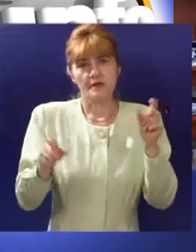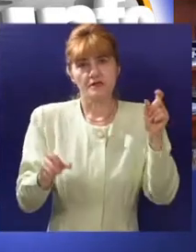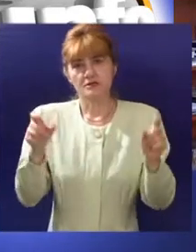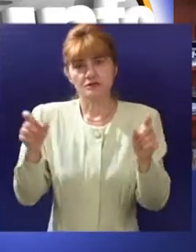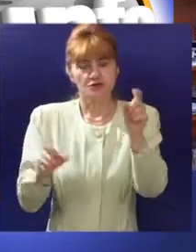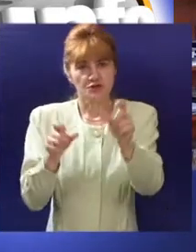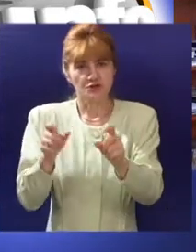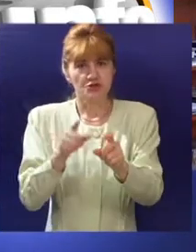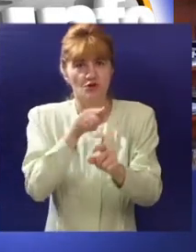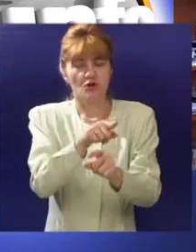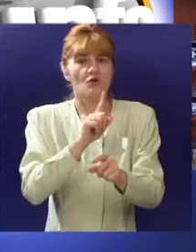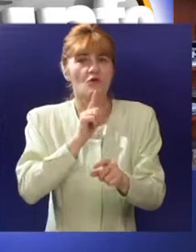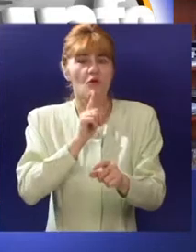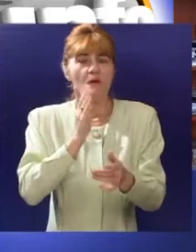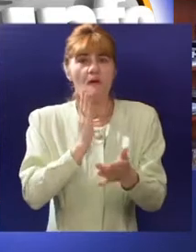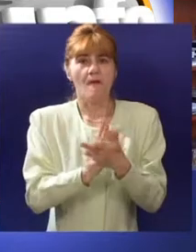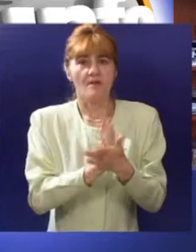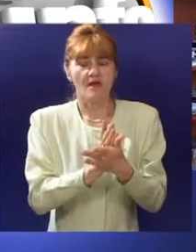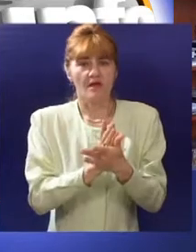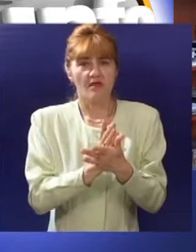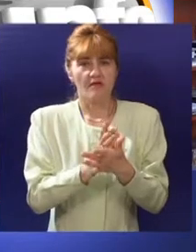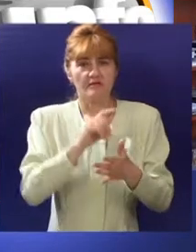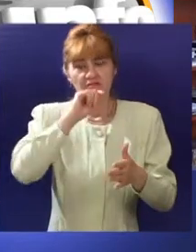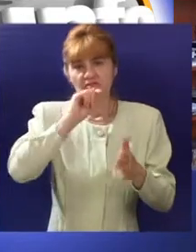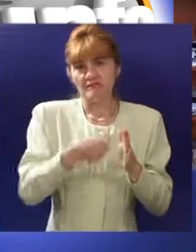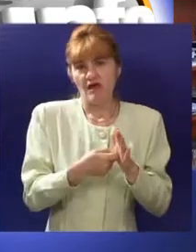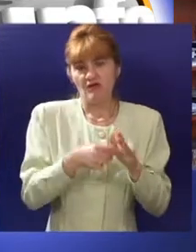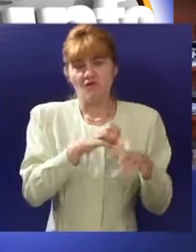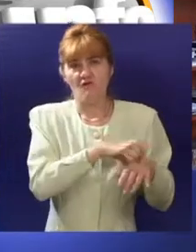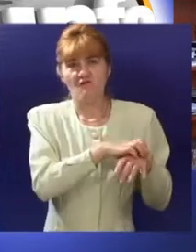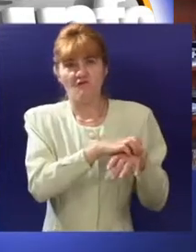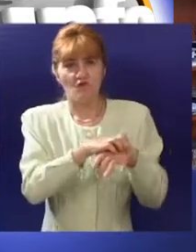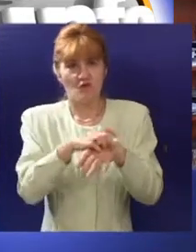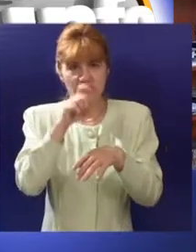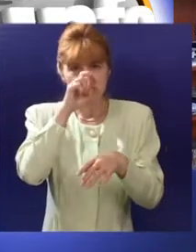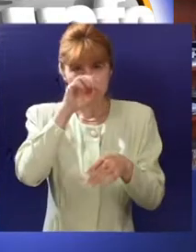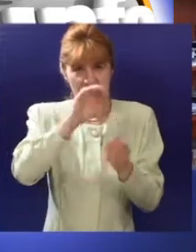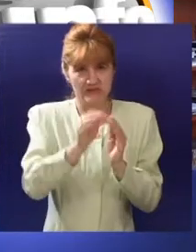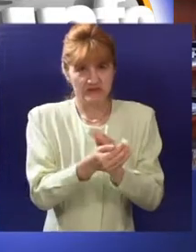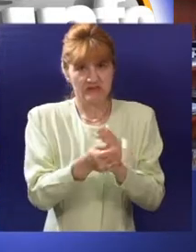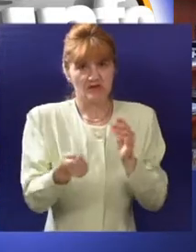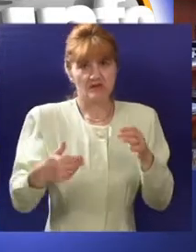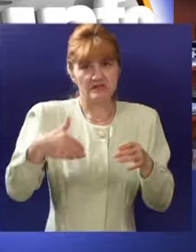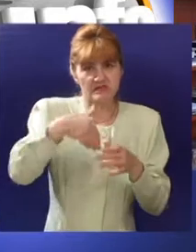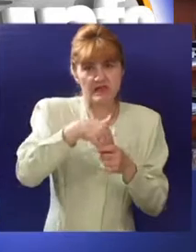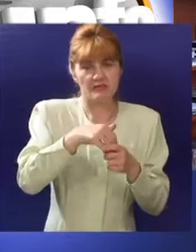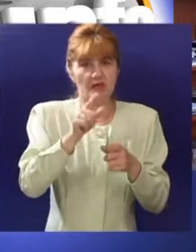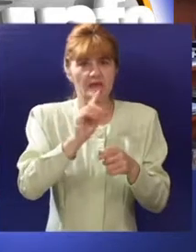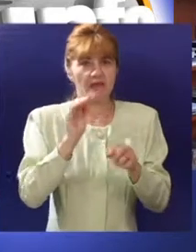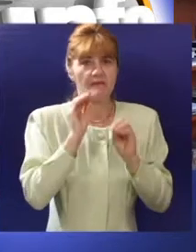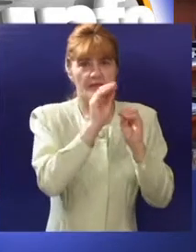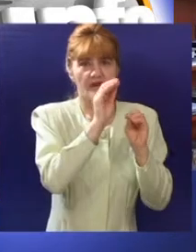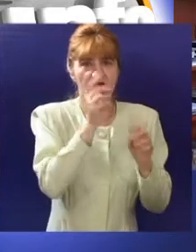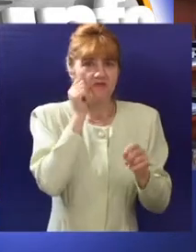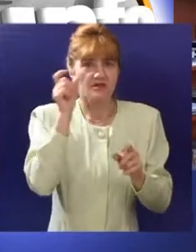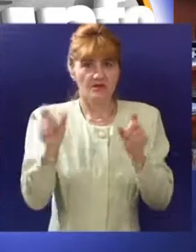bili ti koji su vukli sivu ekonomiju. Jednim delom zato što